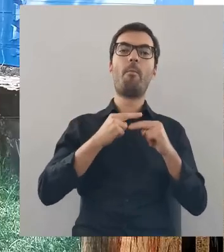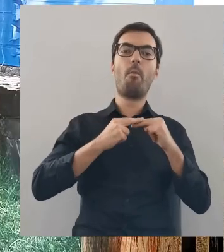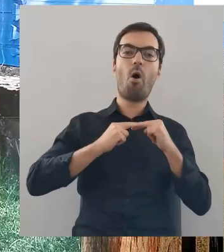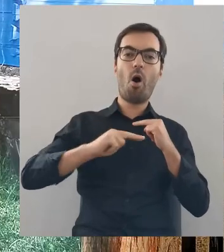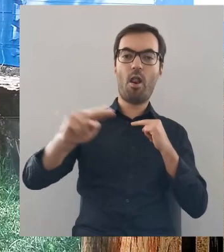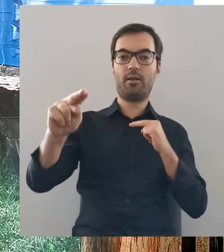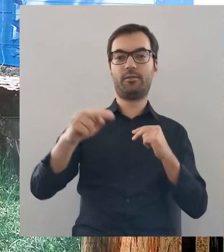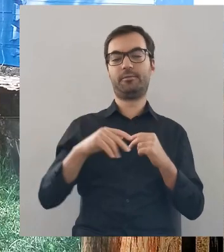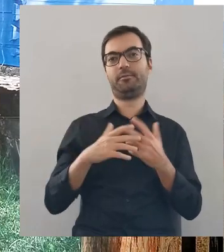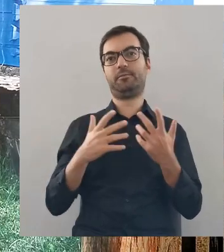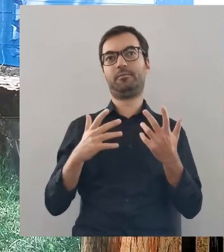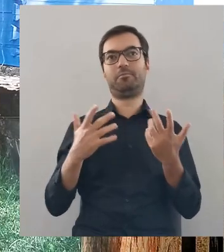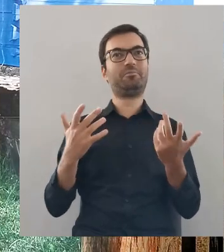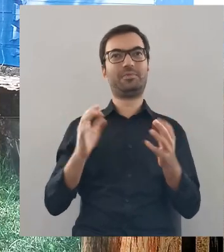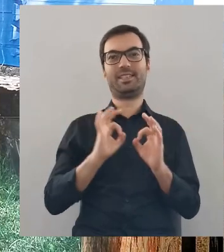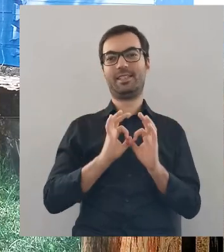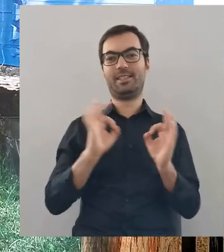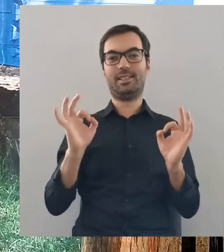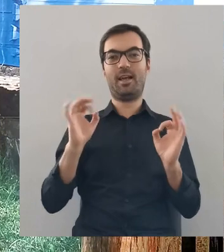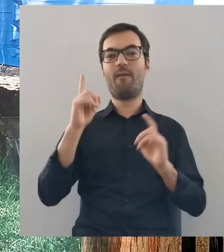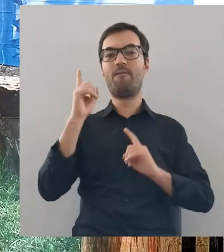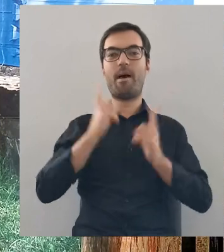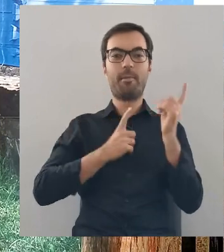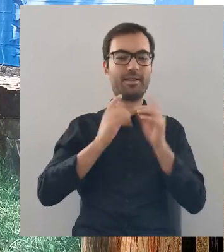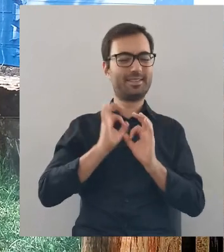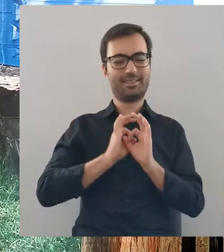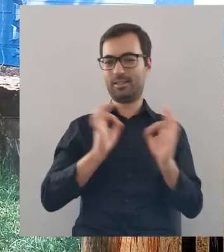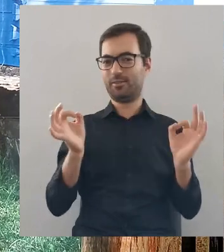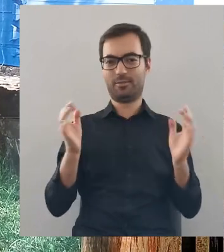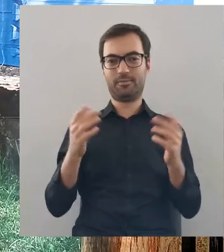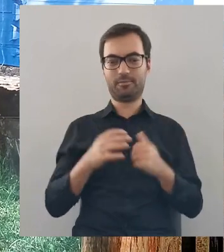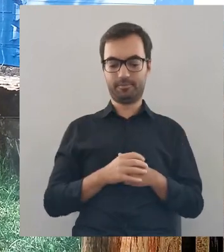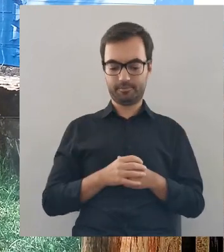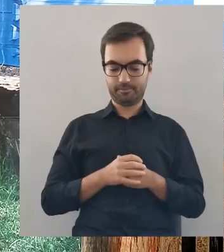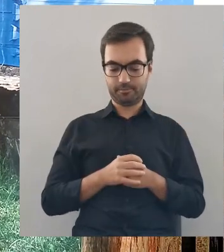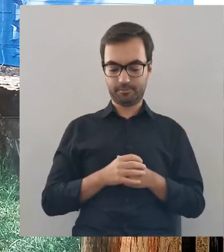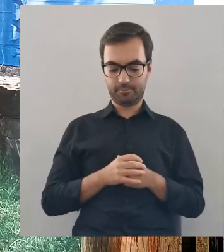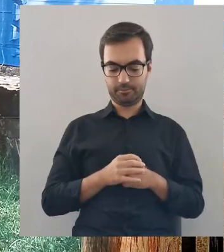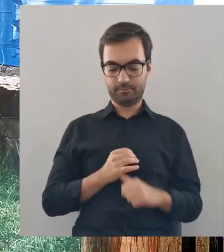ale także pola, czyli prawie zero przemysłu.